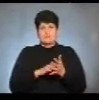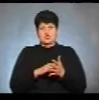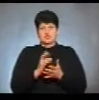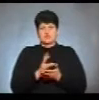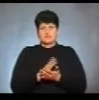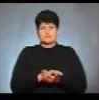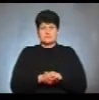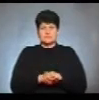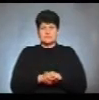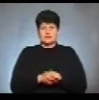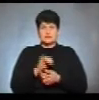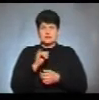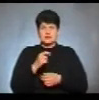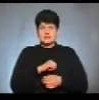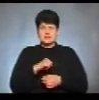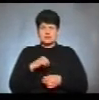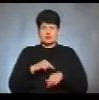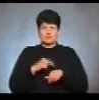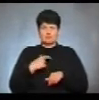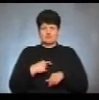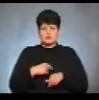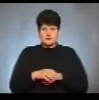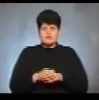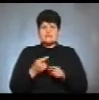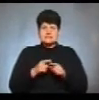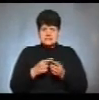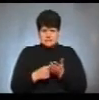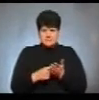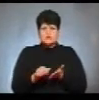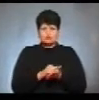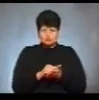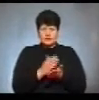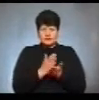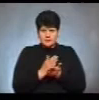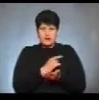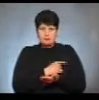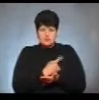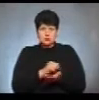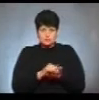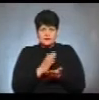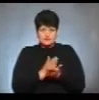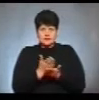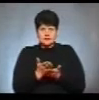Багато саме почуття. Це підтверджується документами медичними.